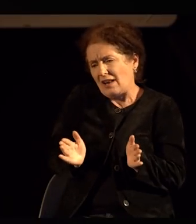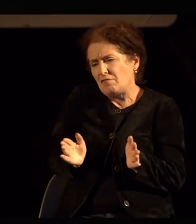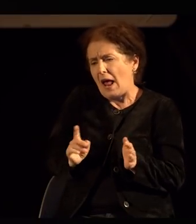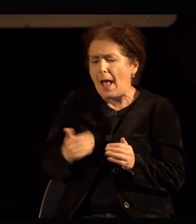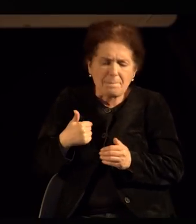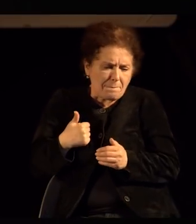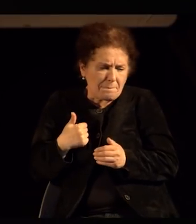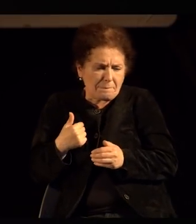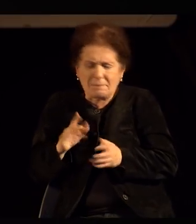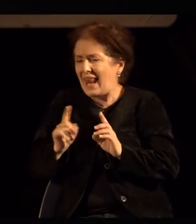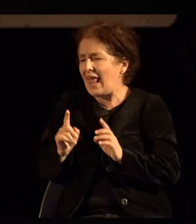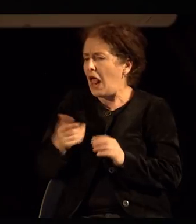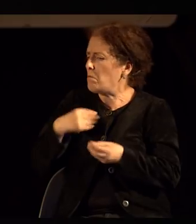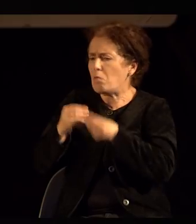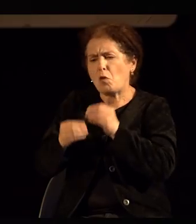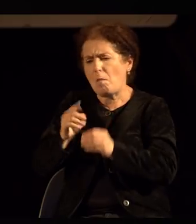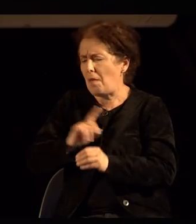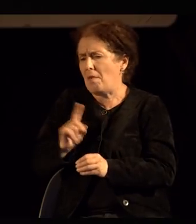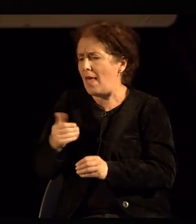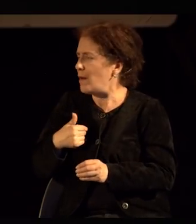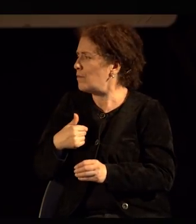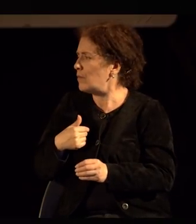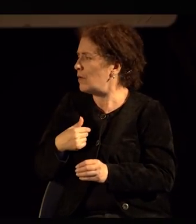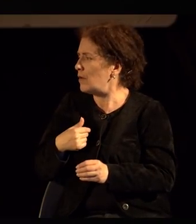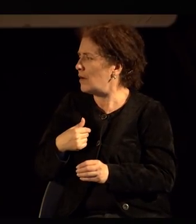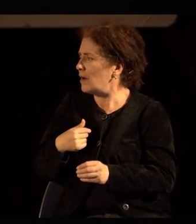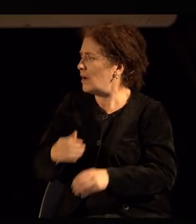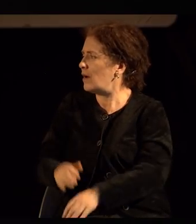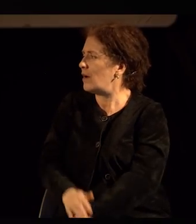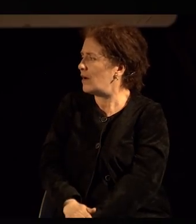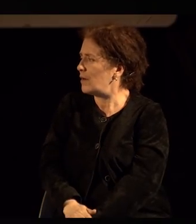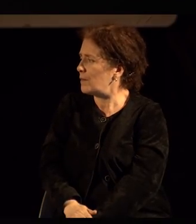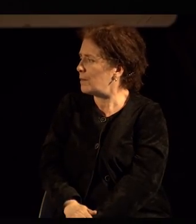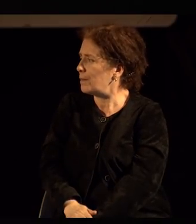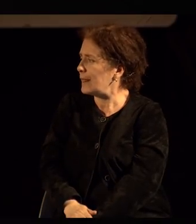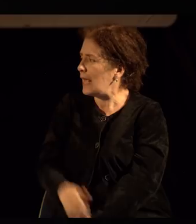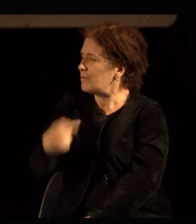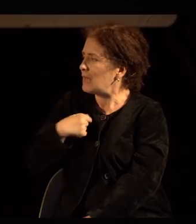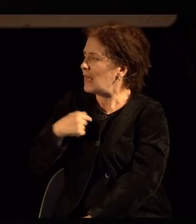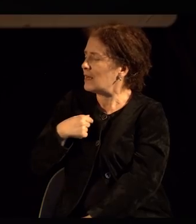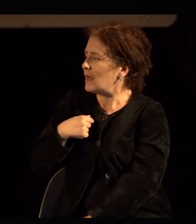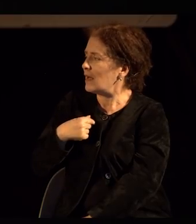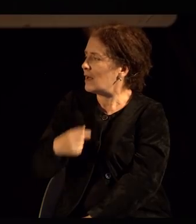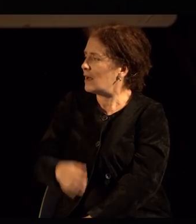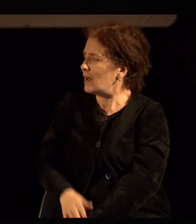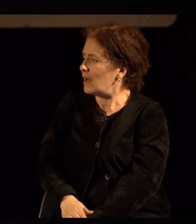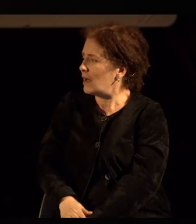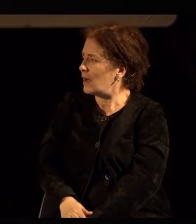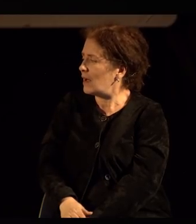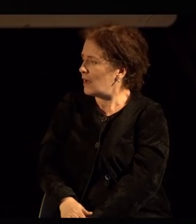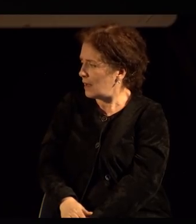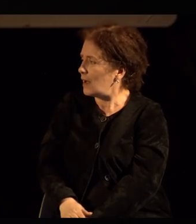мојот спазм не направи никакви проблеми, за да се заглавиме причинот или нешто слично, па да завршиме наургентно.